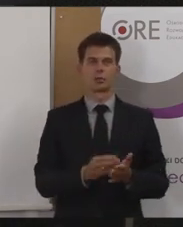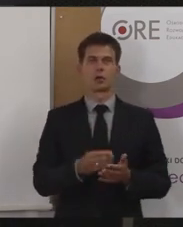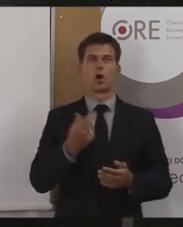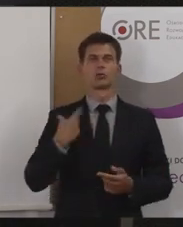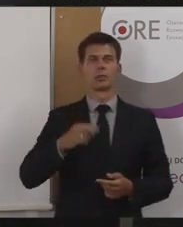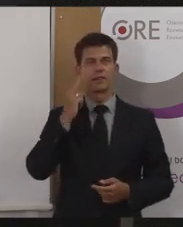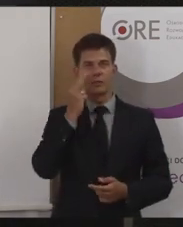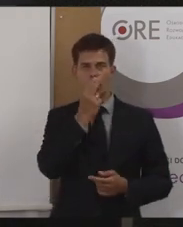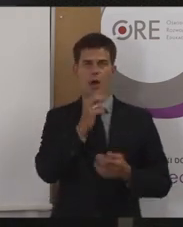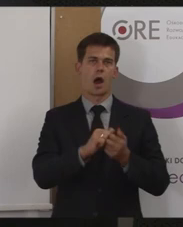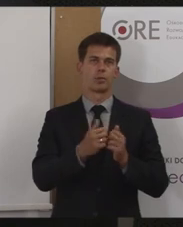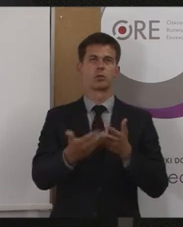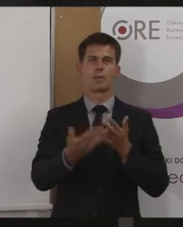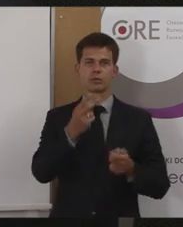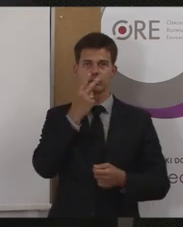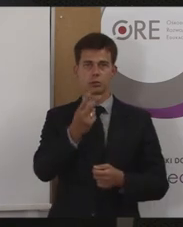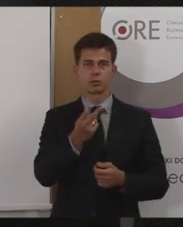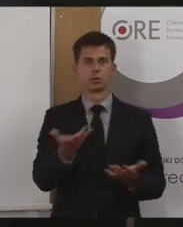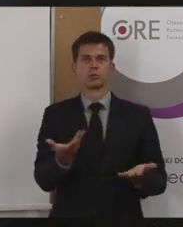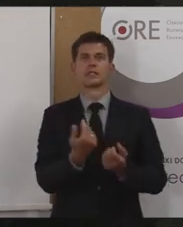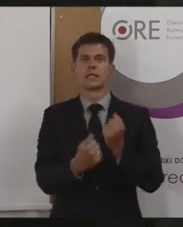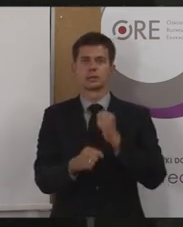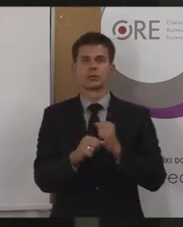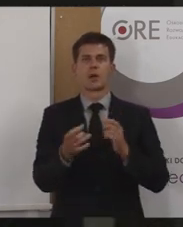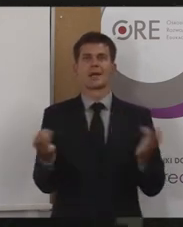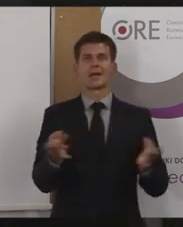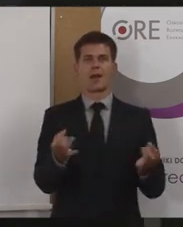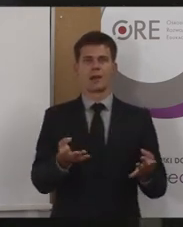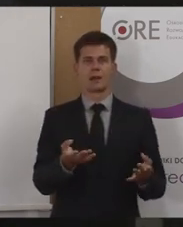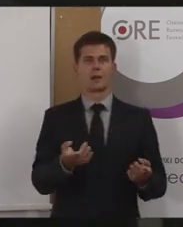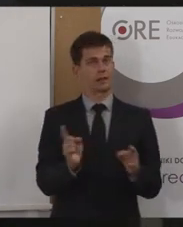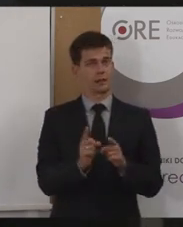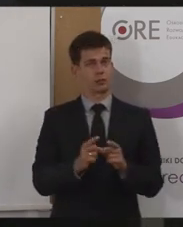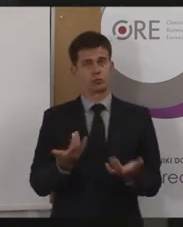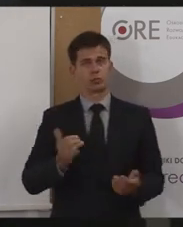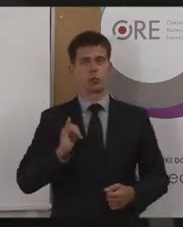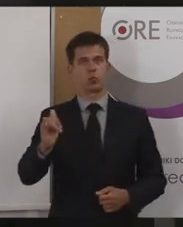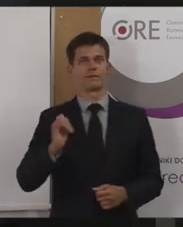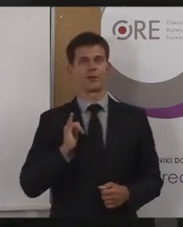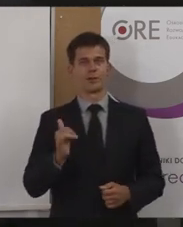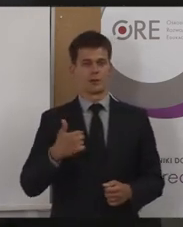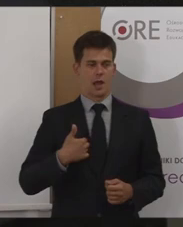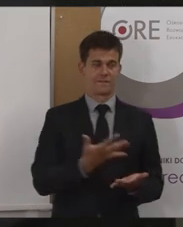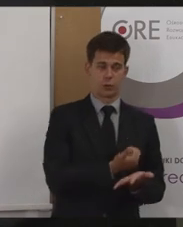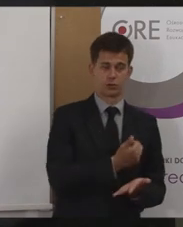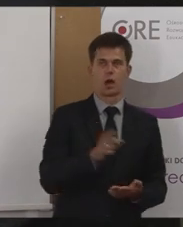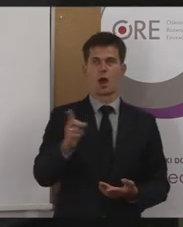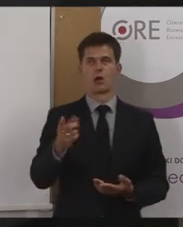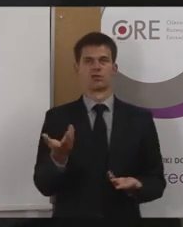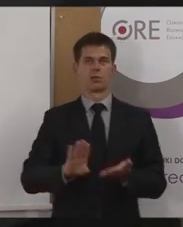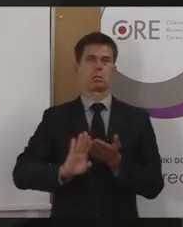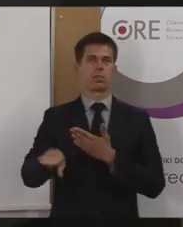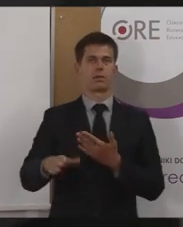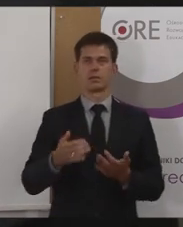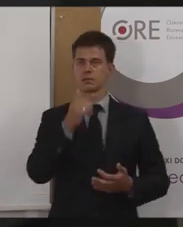osób niewidomych czy słabowidzących w taki sposób, aby one na równi mogli uczestniczyć w korzystaniu z tych treści,